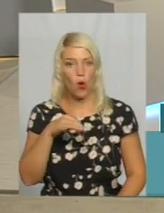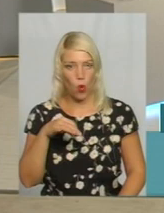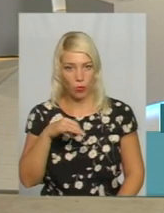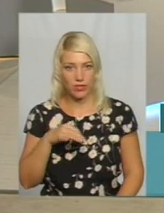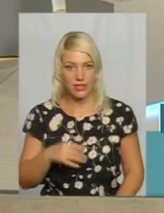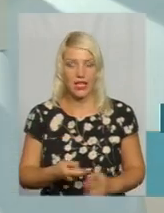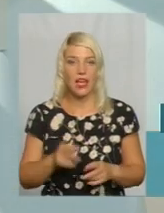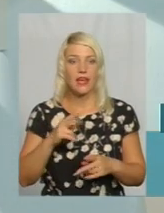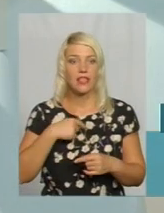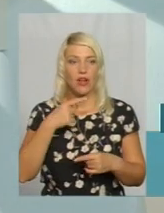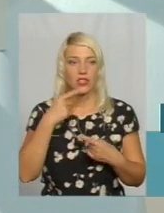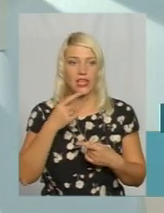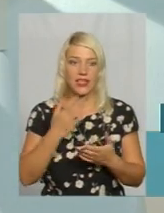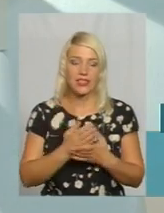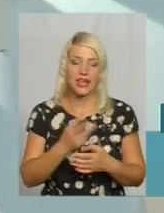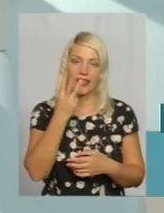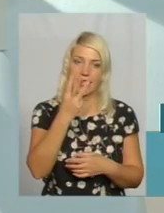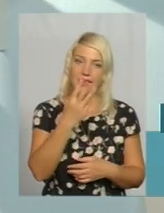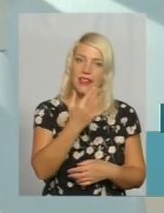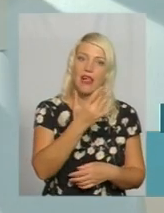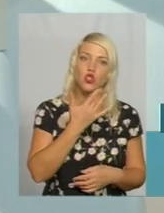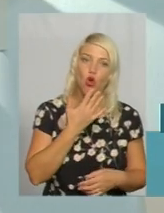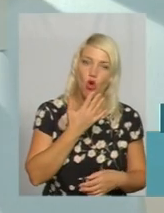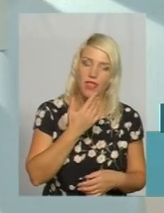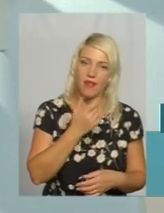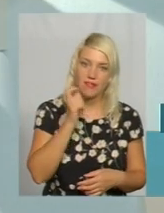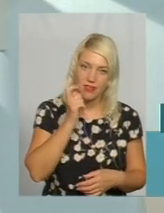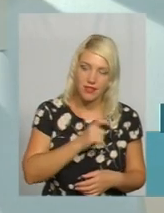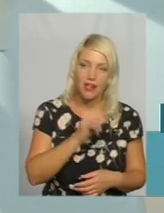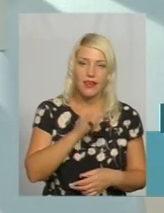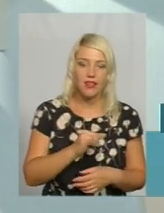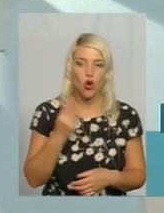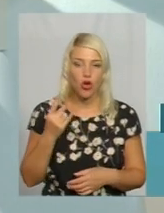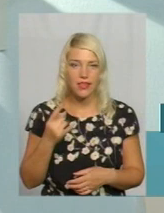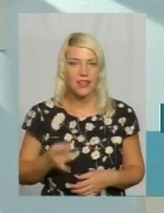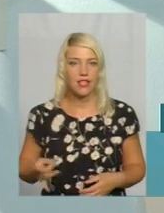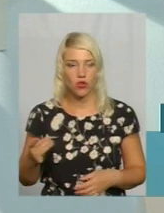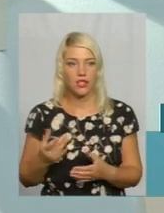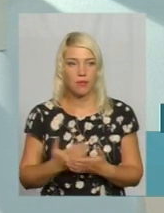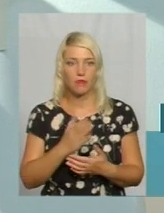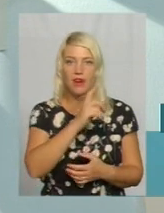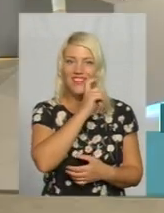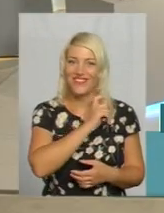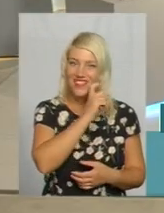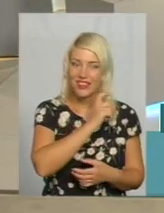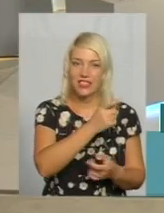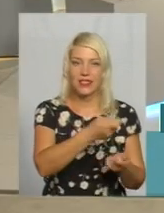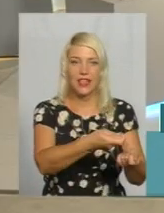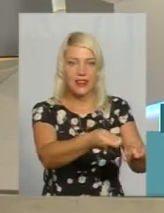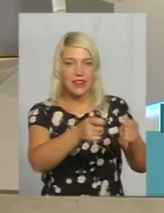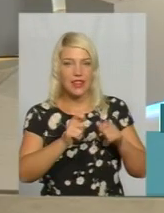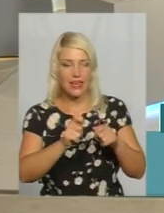мультиплекси і один регіональний мультиплекс. Відповідно, Рівненський ретранслятор передає нам сюди сигнал